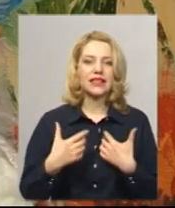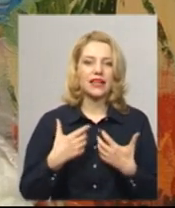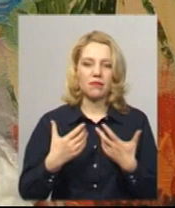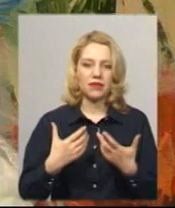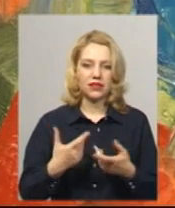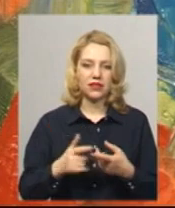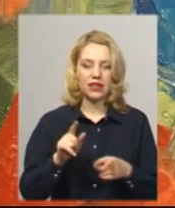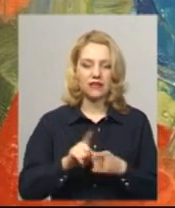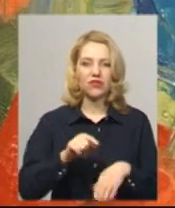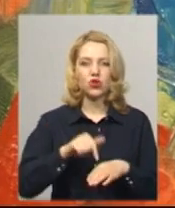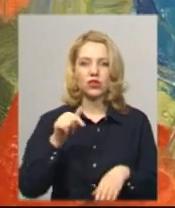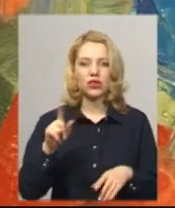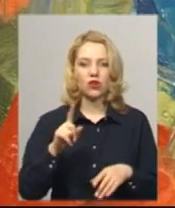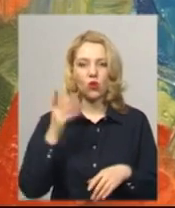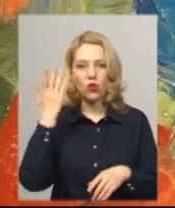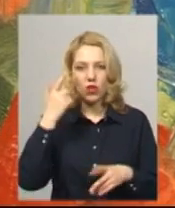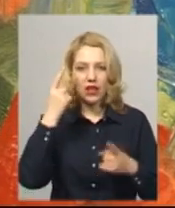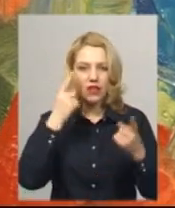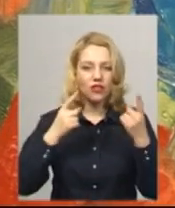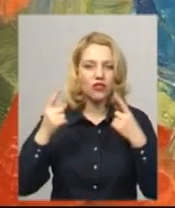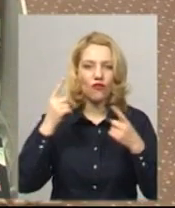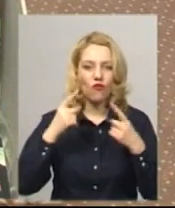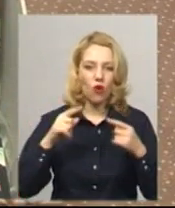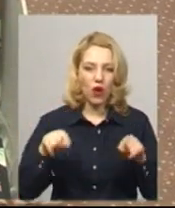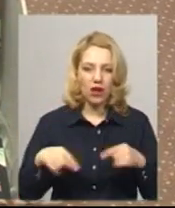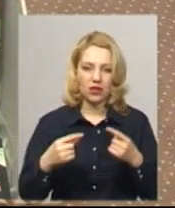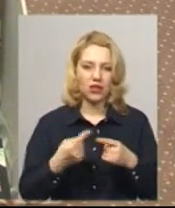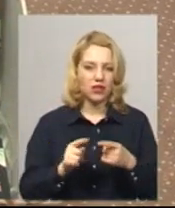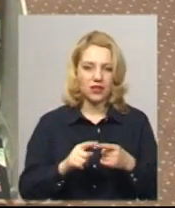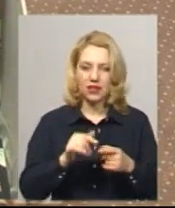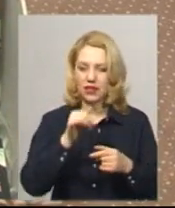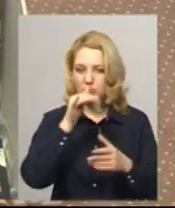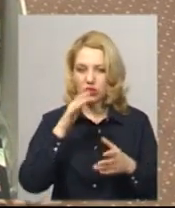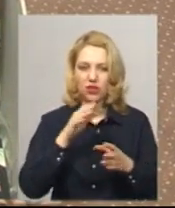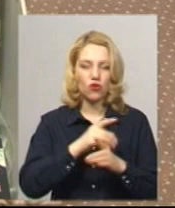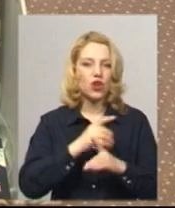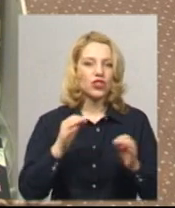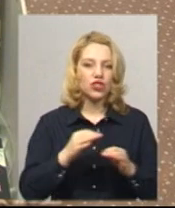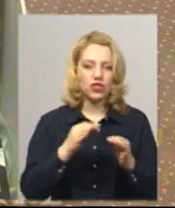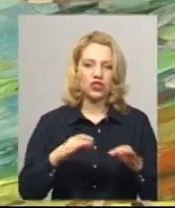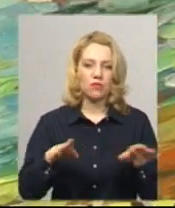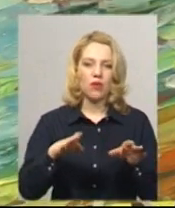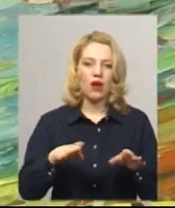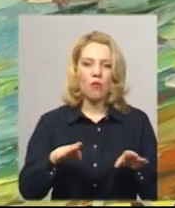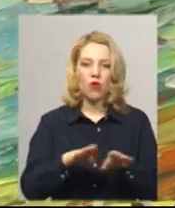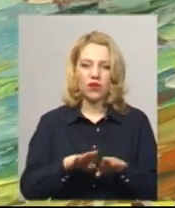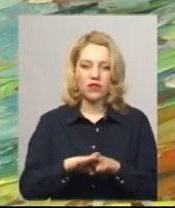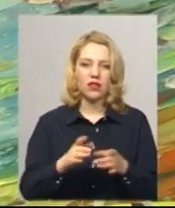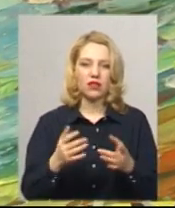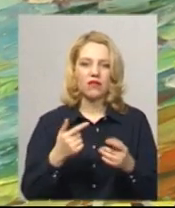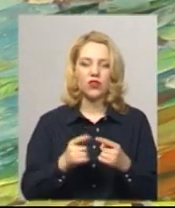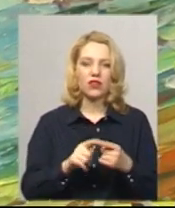відчуття, коли вони творять, це неможливо ні з чим порівняти. Тобто вони настільки наповнюються цією